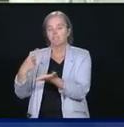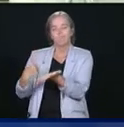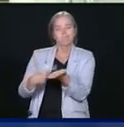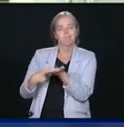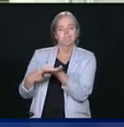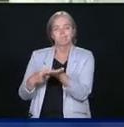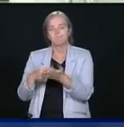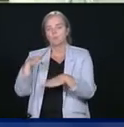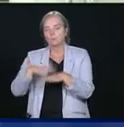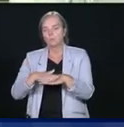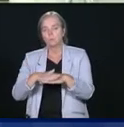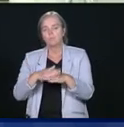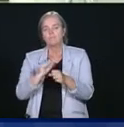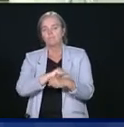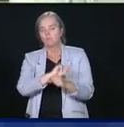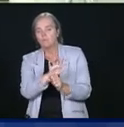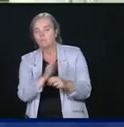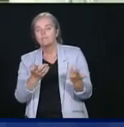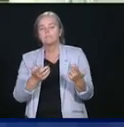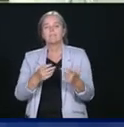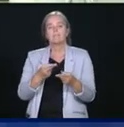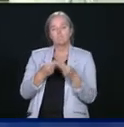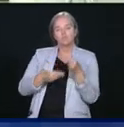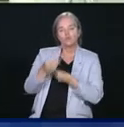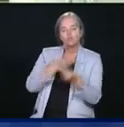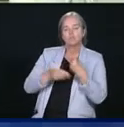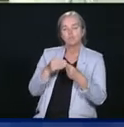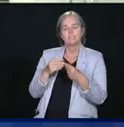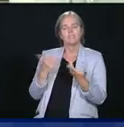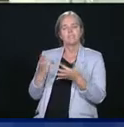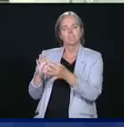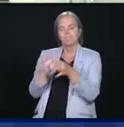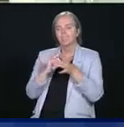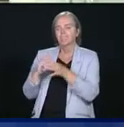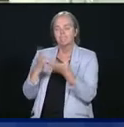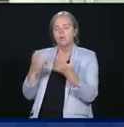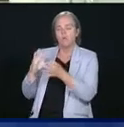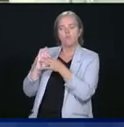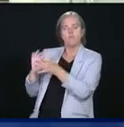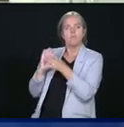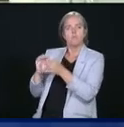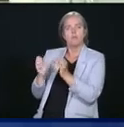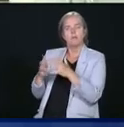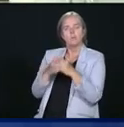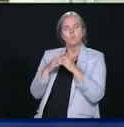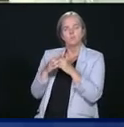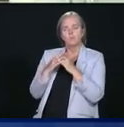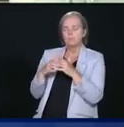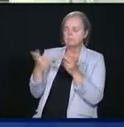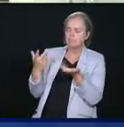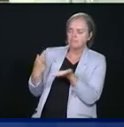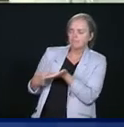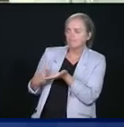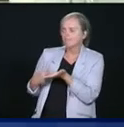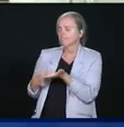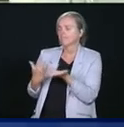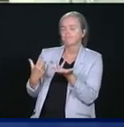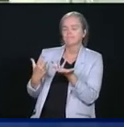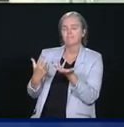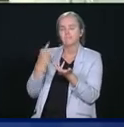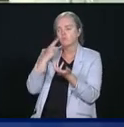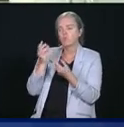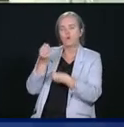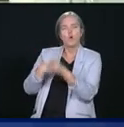et de la crise économique et de travailler ensemble pour le faire. Et on va continuer de travailler avec les Américains sur les détails de